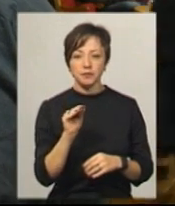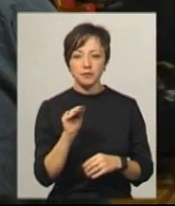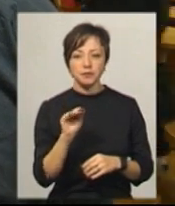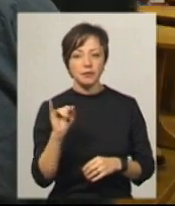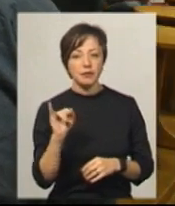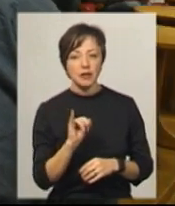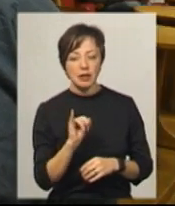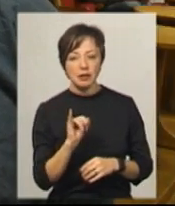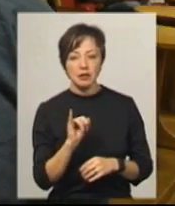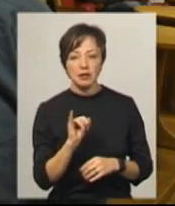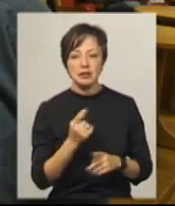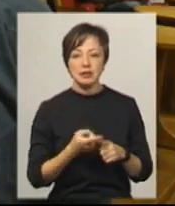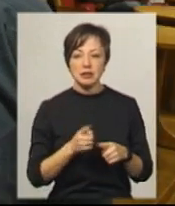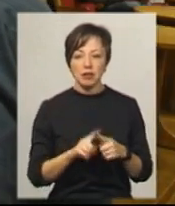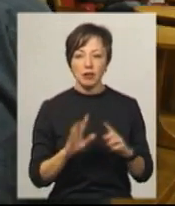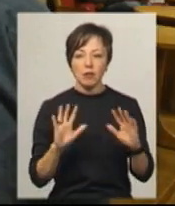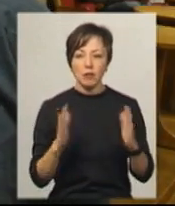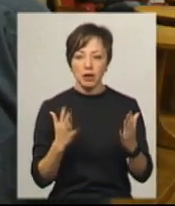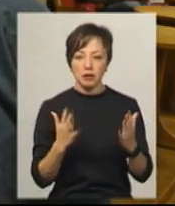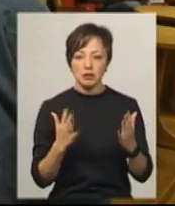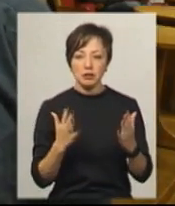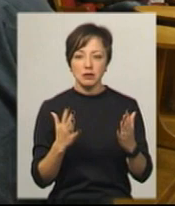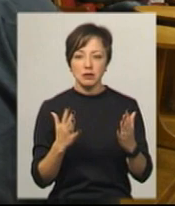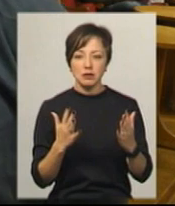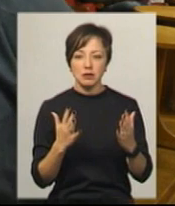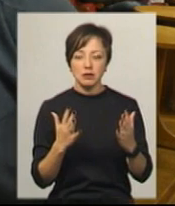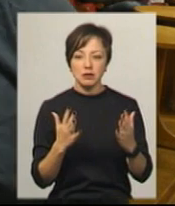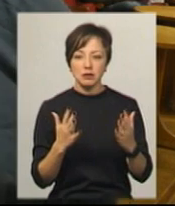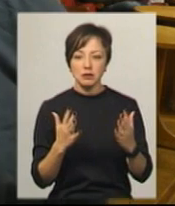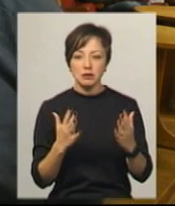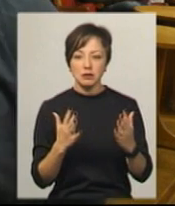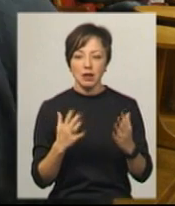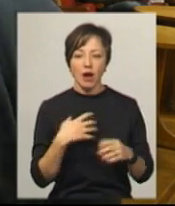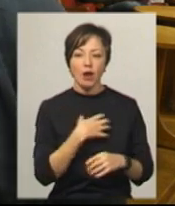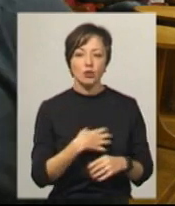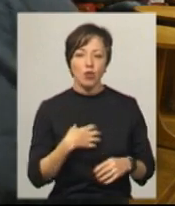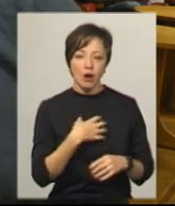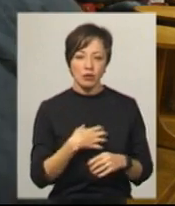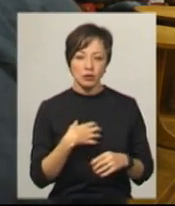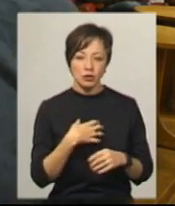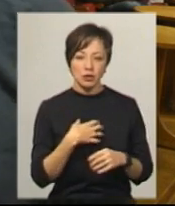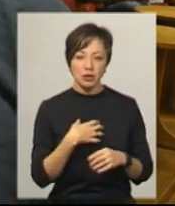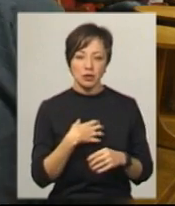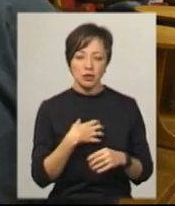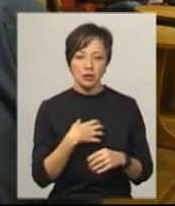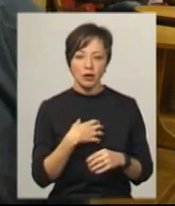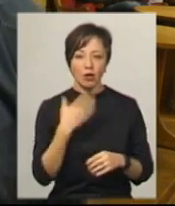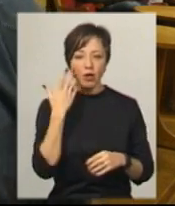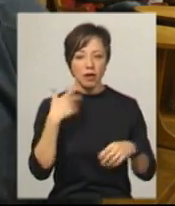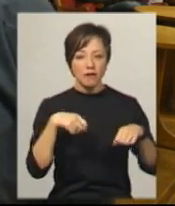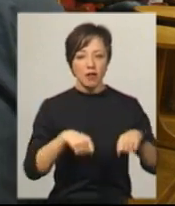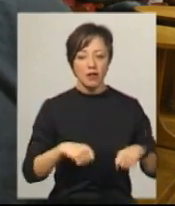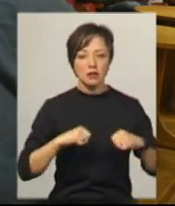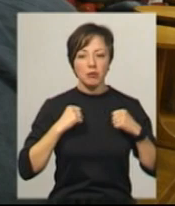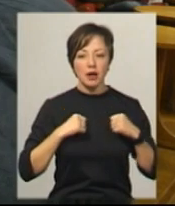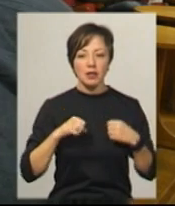І саме, можливо, цей момент актуальності, коли влада намагається